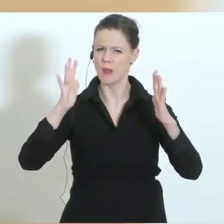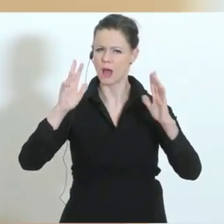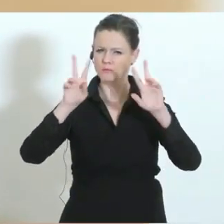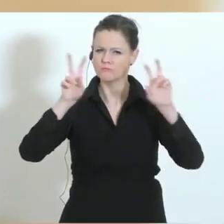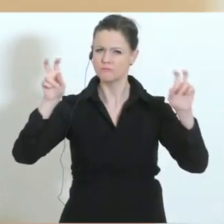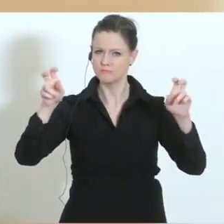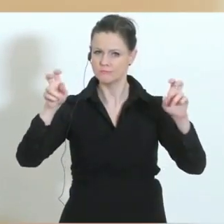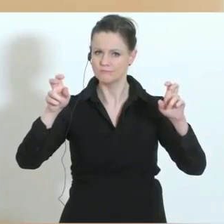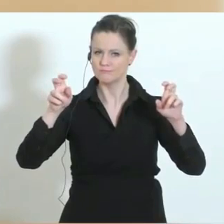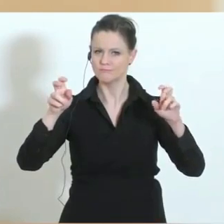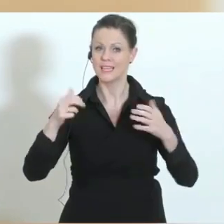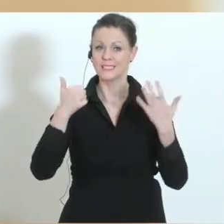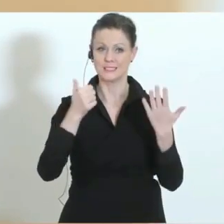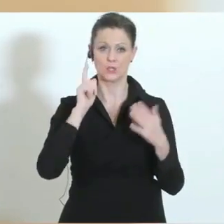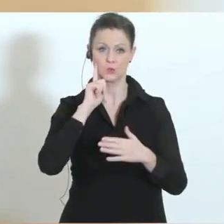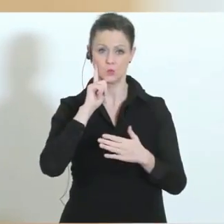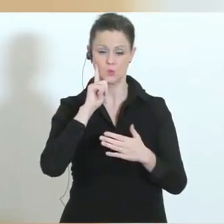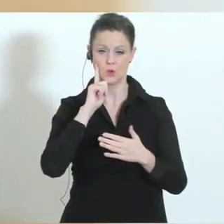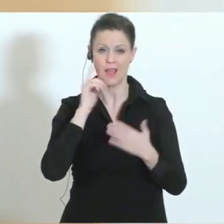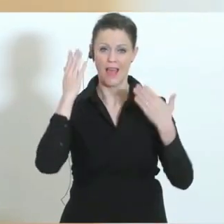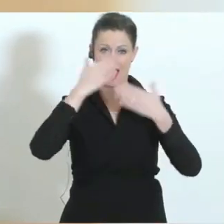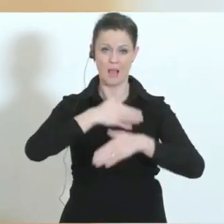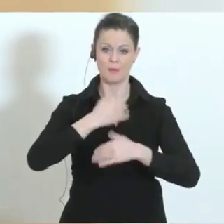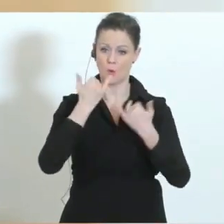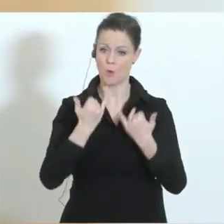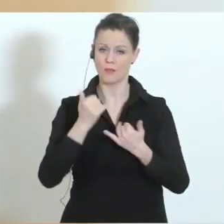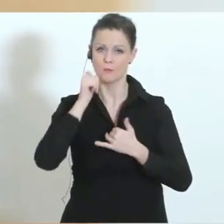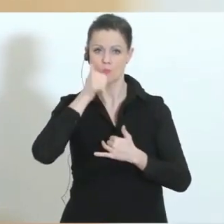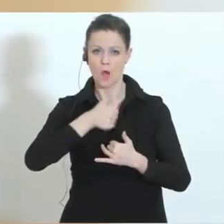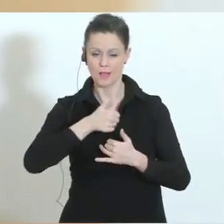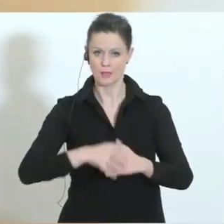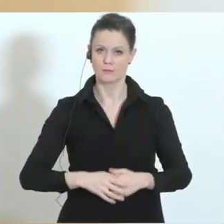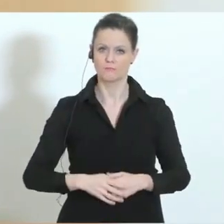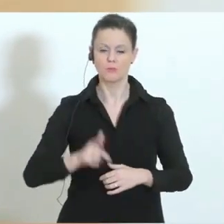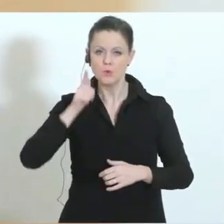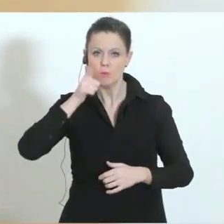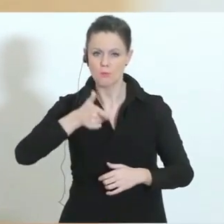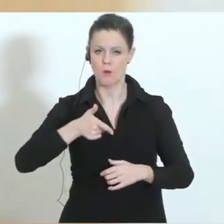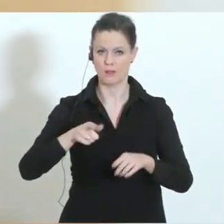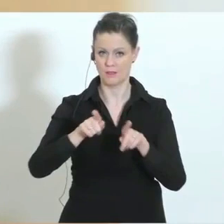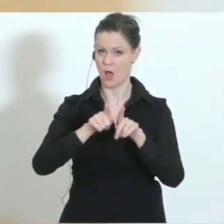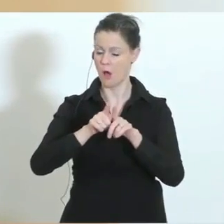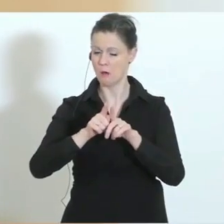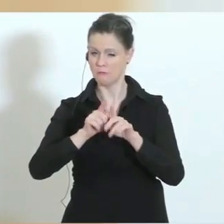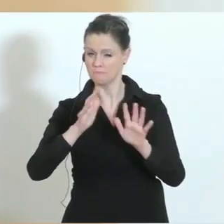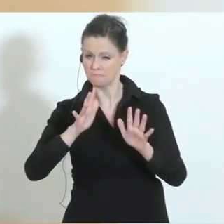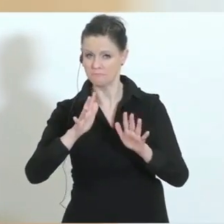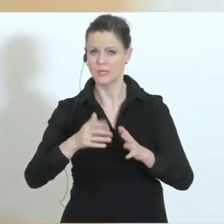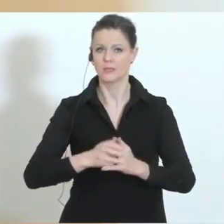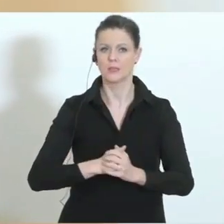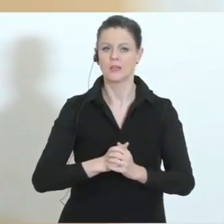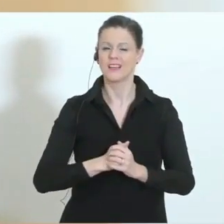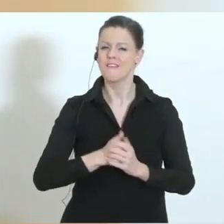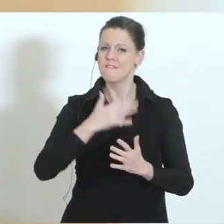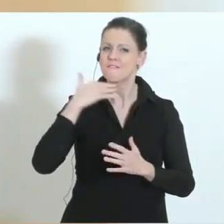um 18 Uhr. Morgen, auch heute, auch übermorgen voraussichtlich, zeigen